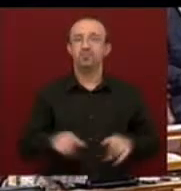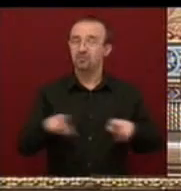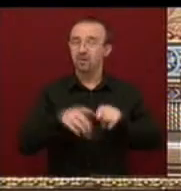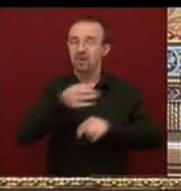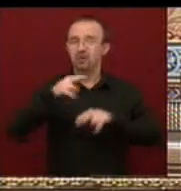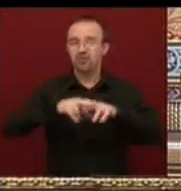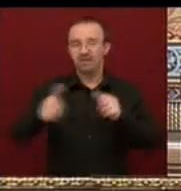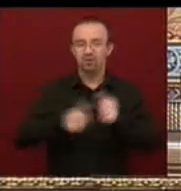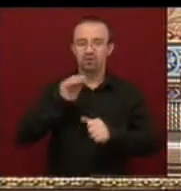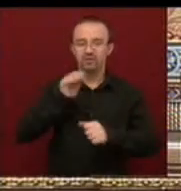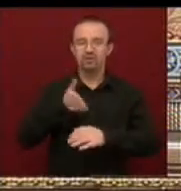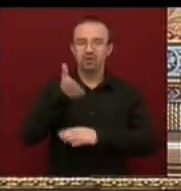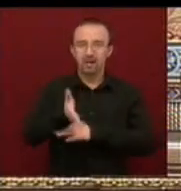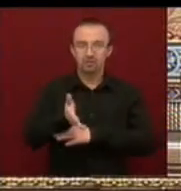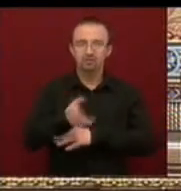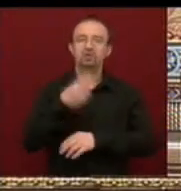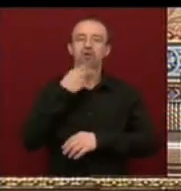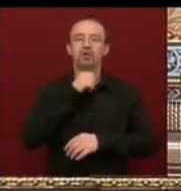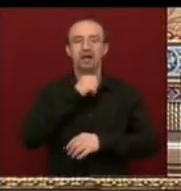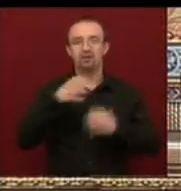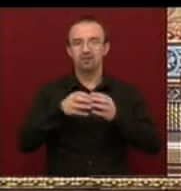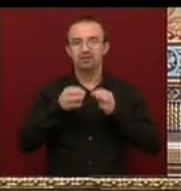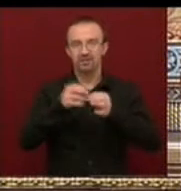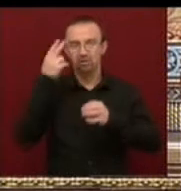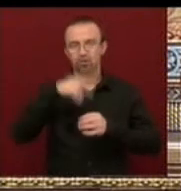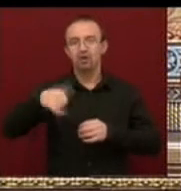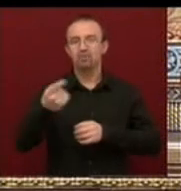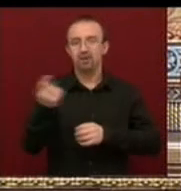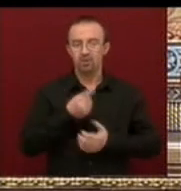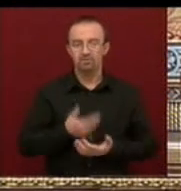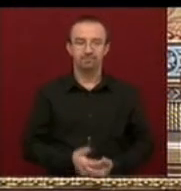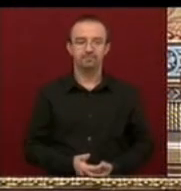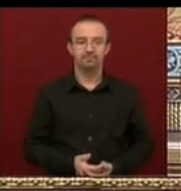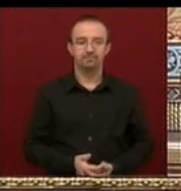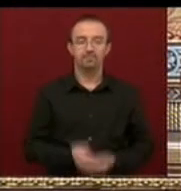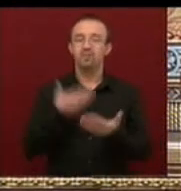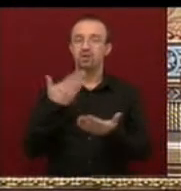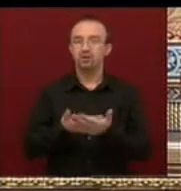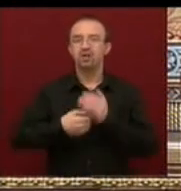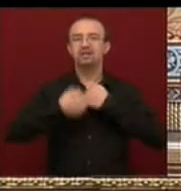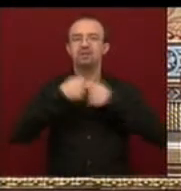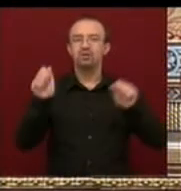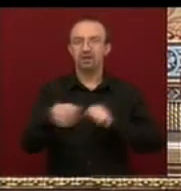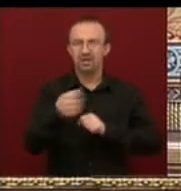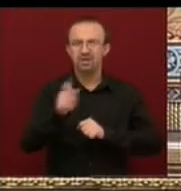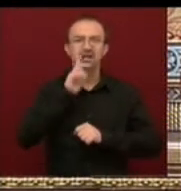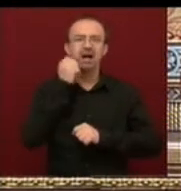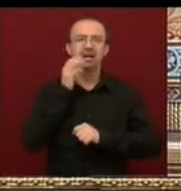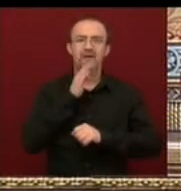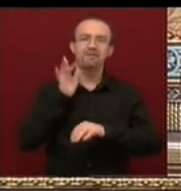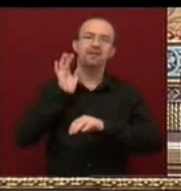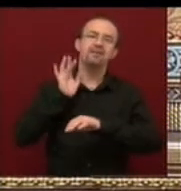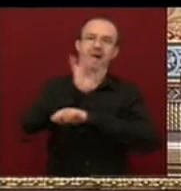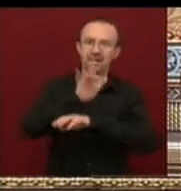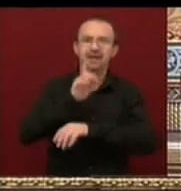Ugyancsak naprendelőti hozzászólásra jelentkezett vona Gábor frak szerezető úr a jobbik részről. Gazdasági szabadságharc az IMF ellen az IMF